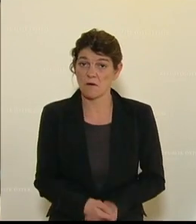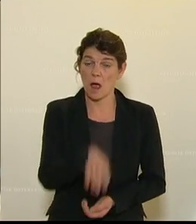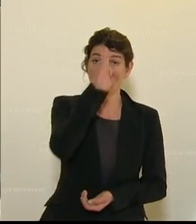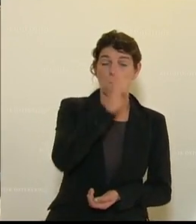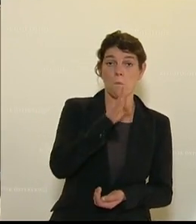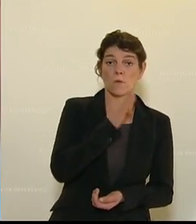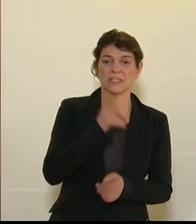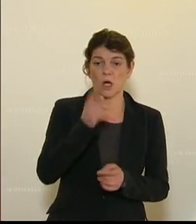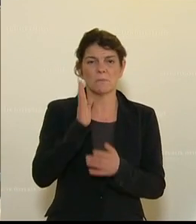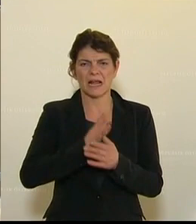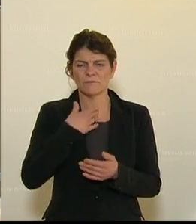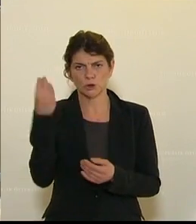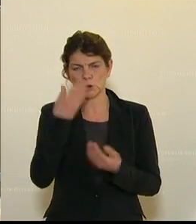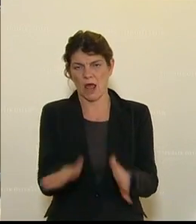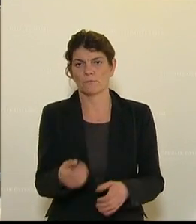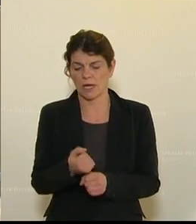Montag sollten Sie die Schulen aufsperren.